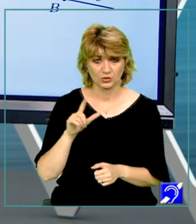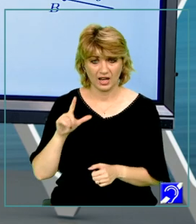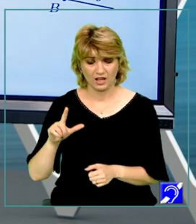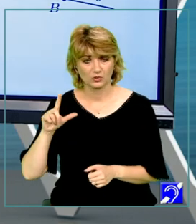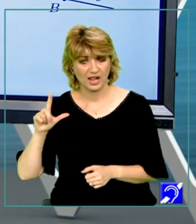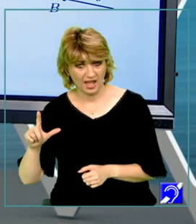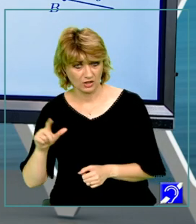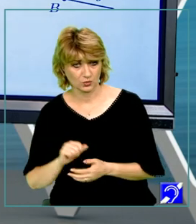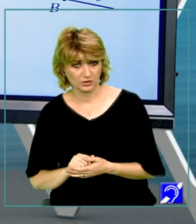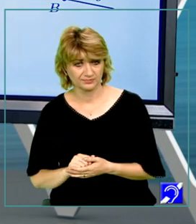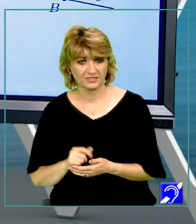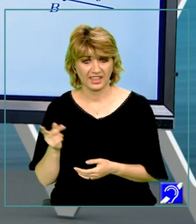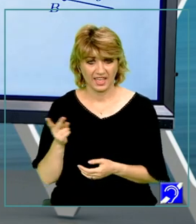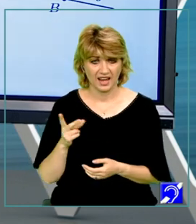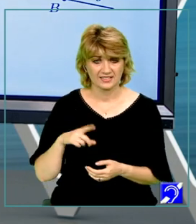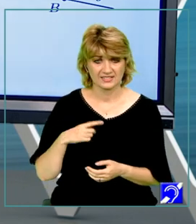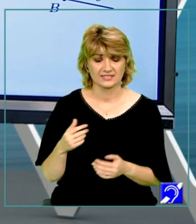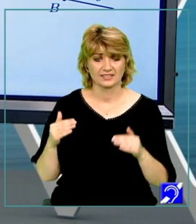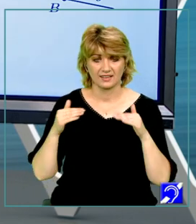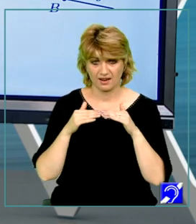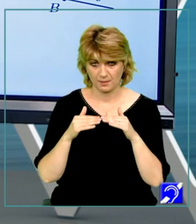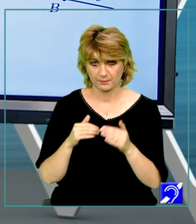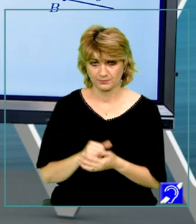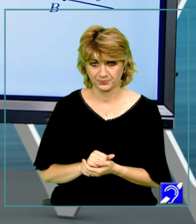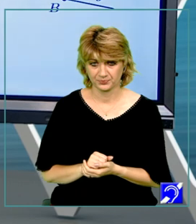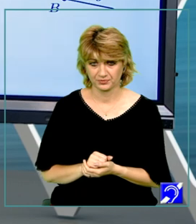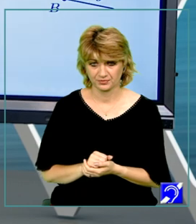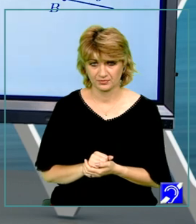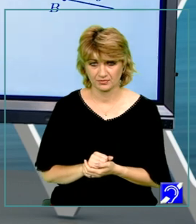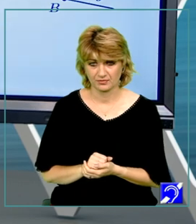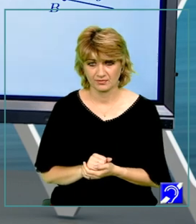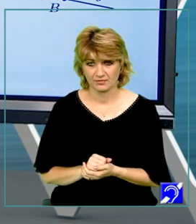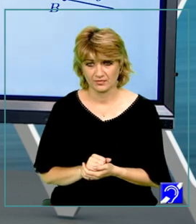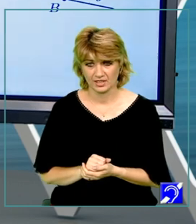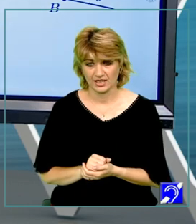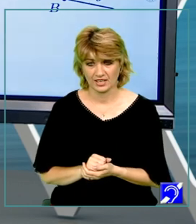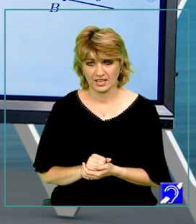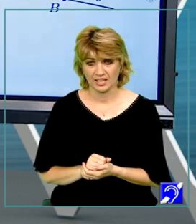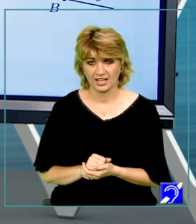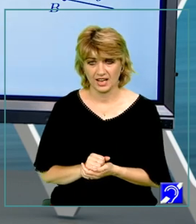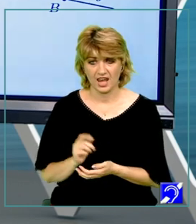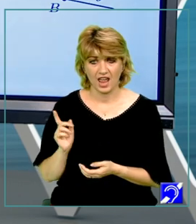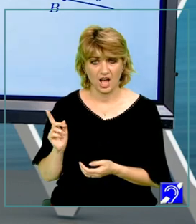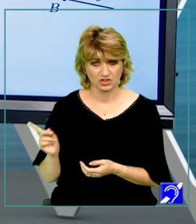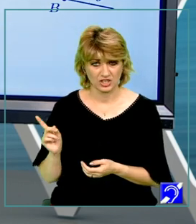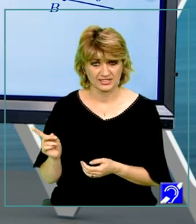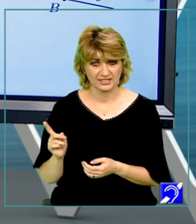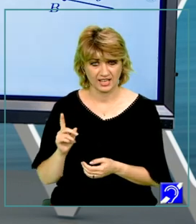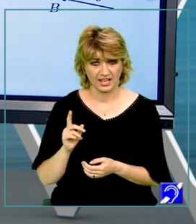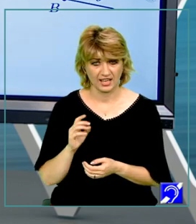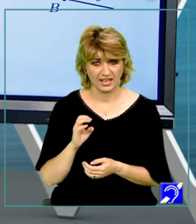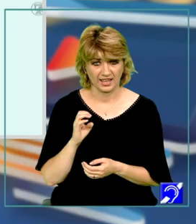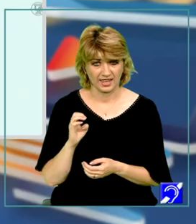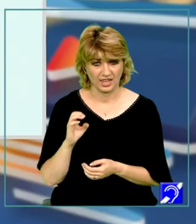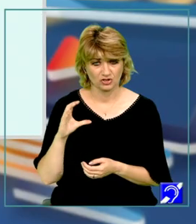latură, latură, ele sunt congruente. Atunci, la aceste laturi congruente, E, C și